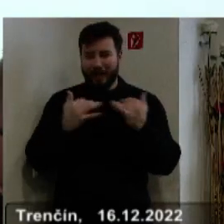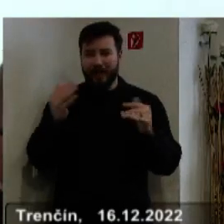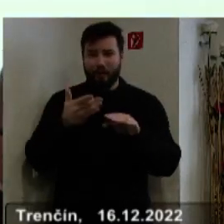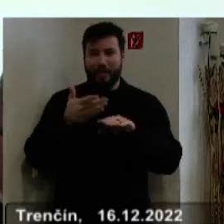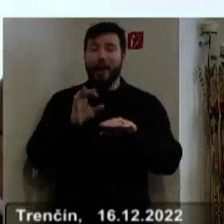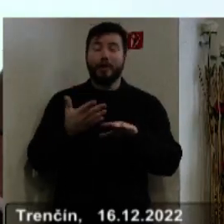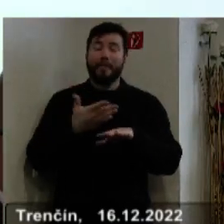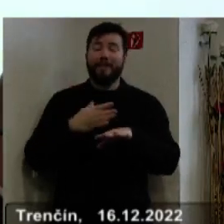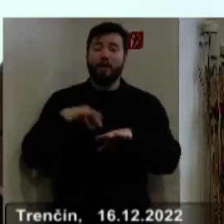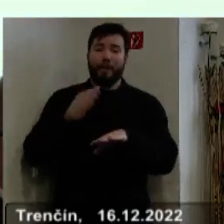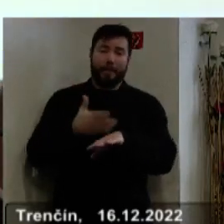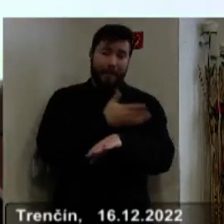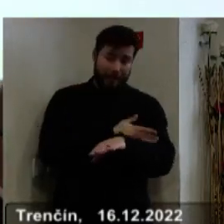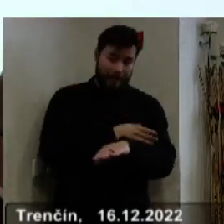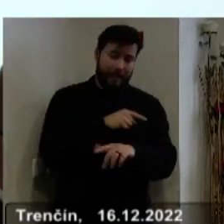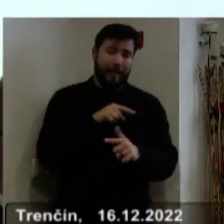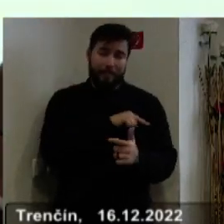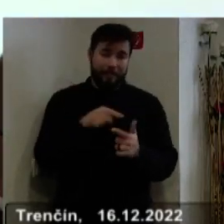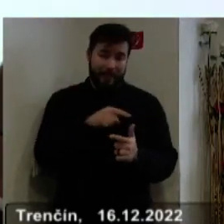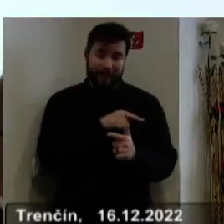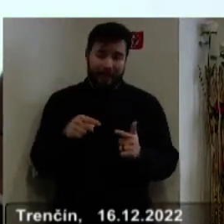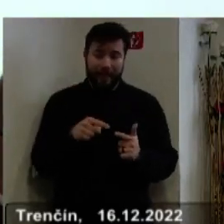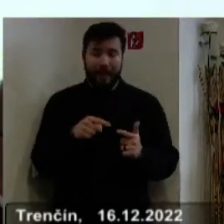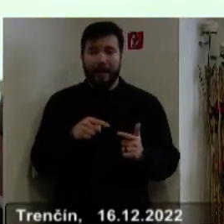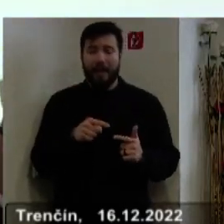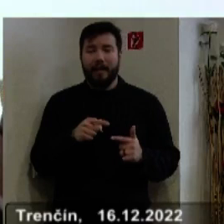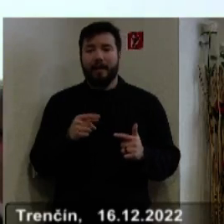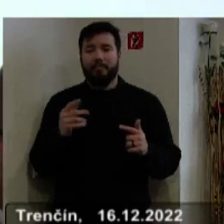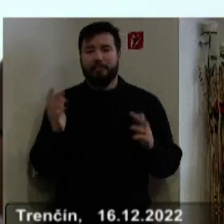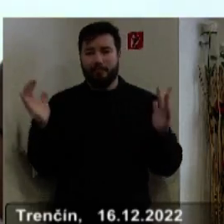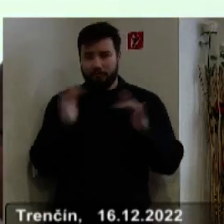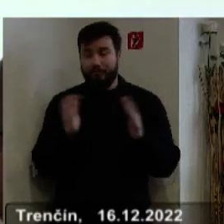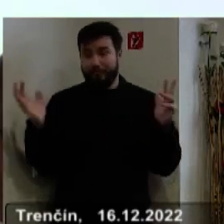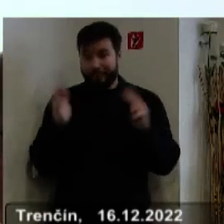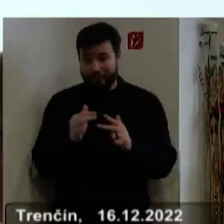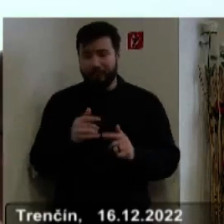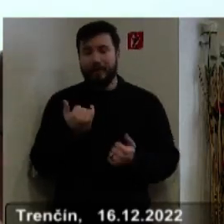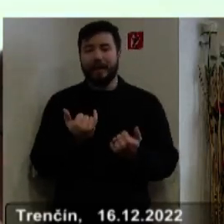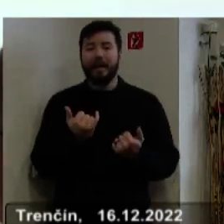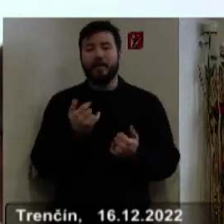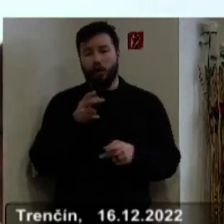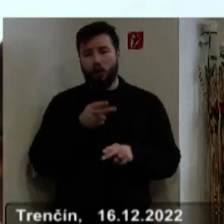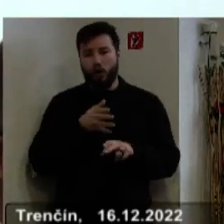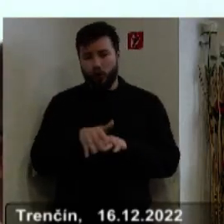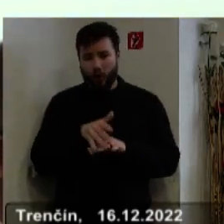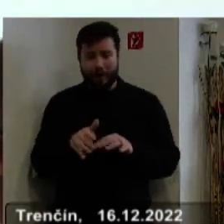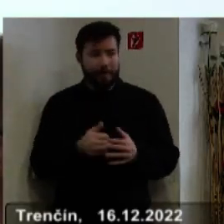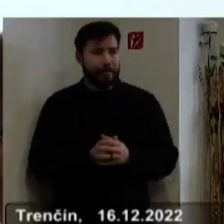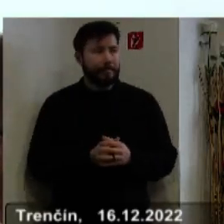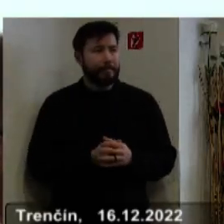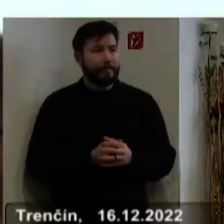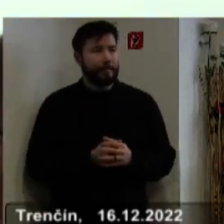posledným zastupiteľstvom predchádzajúceho zastupiteľstva. Čo sa týka